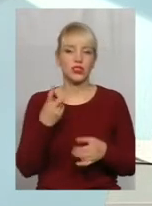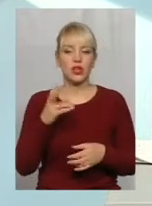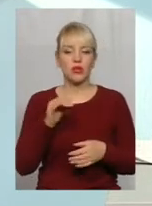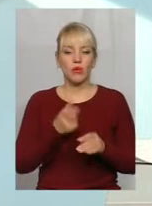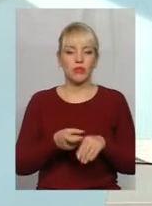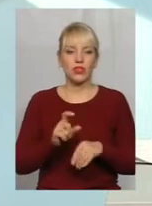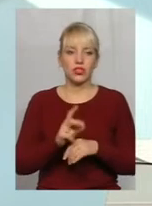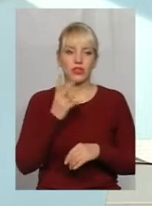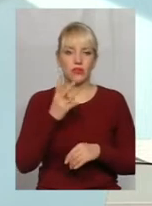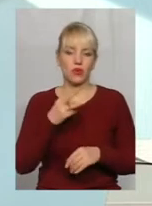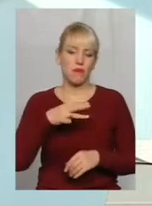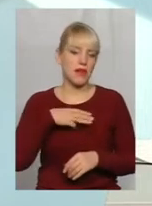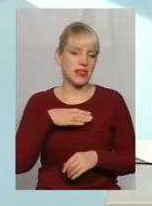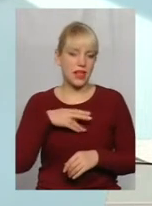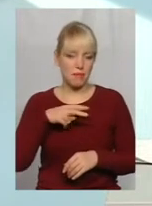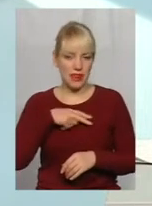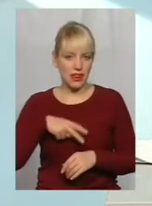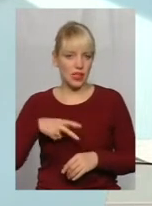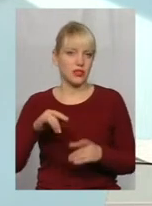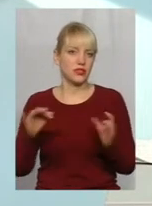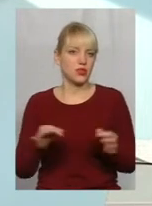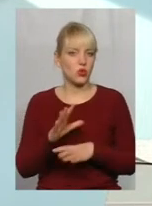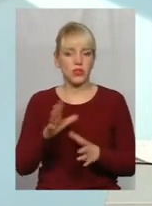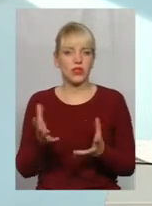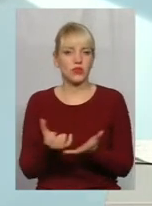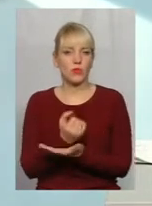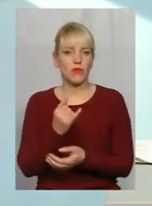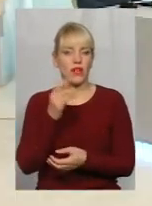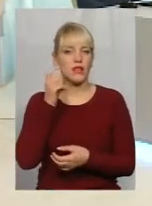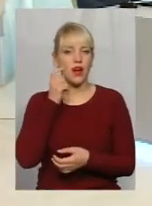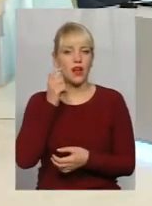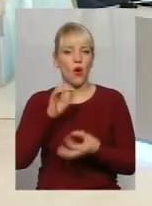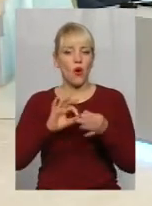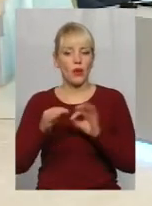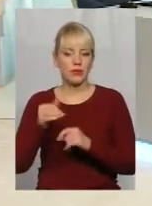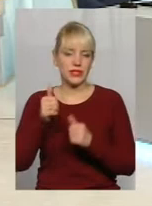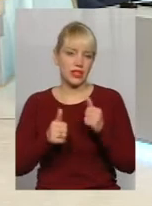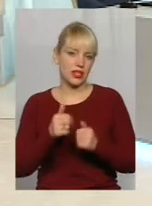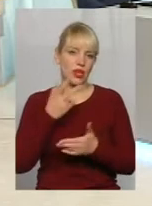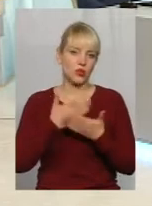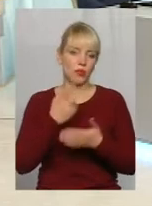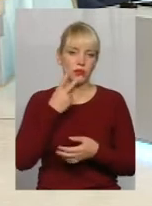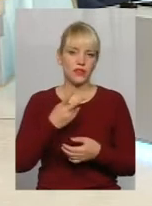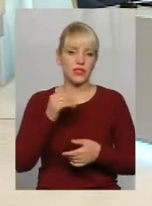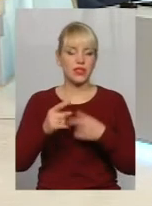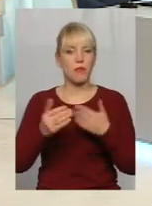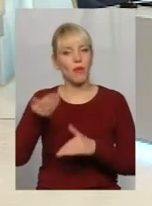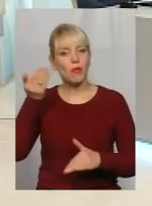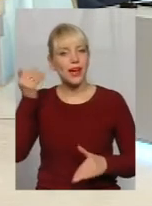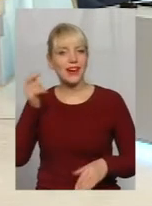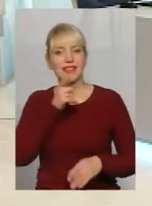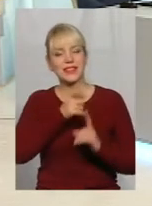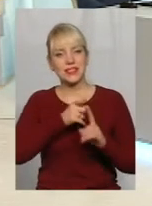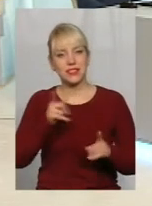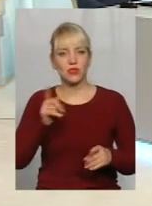медалей ніколи Україна не здобувала на Олімпійських іграх. Якщо подивитися, як виступали попередній сезон і цей сезон